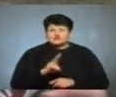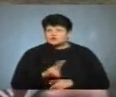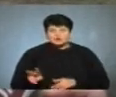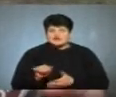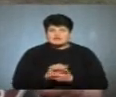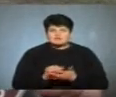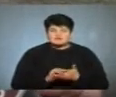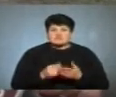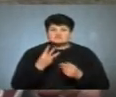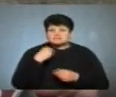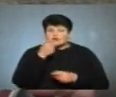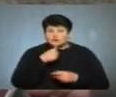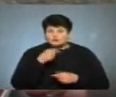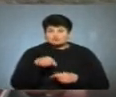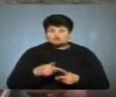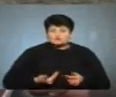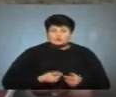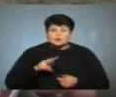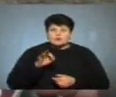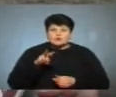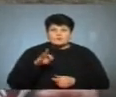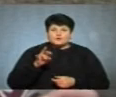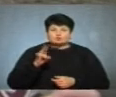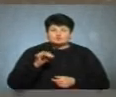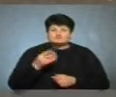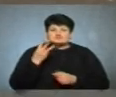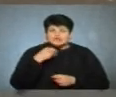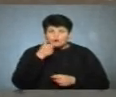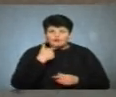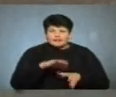вже є тут третій рік, живу на Момоносово, то так третій рік і Калабані тут є.